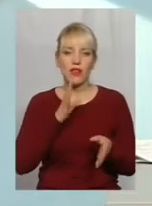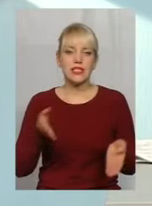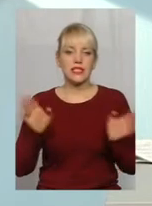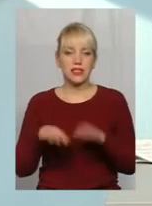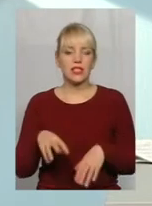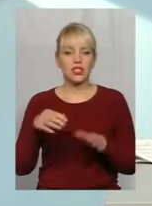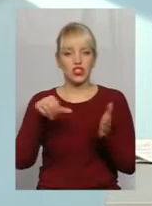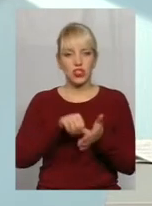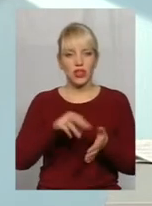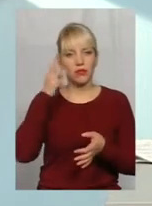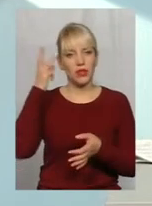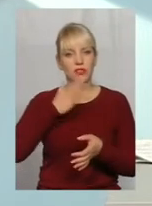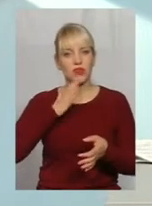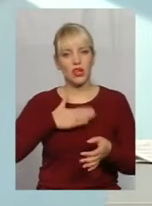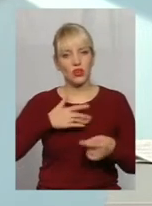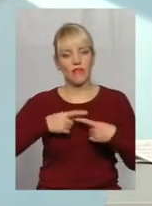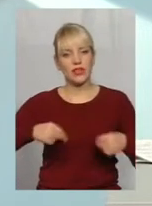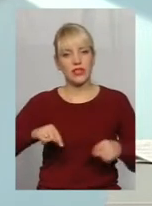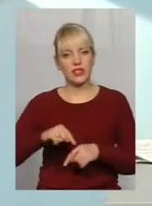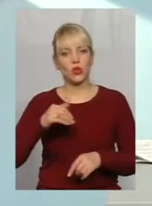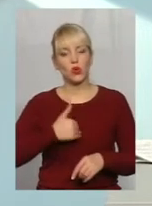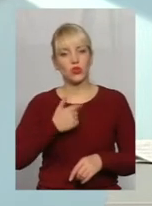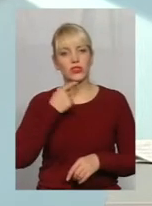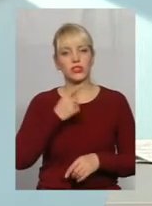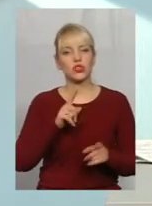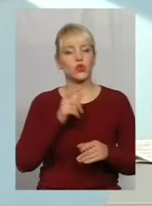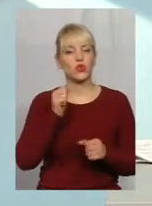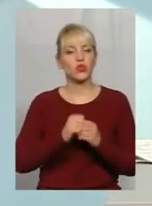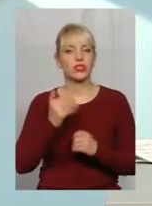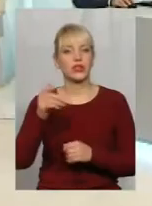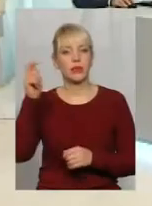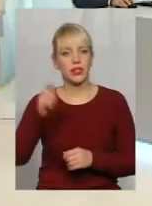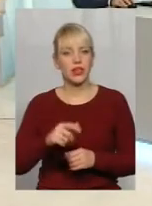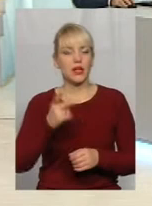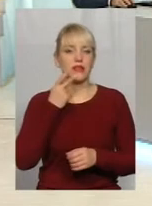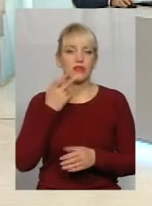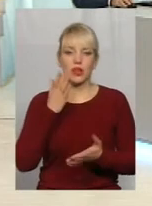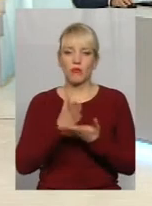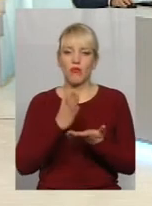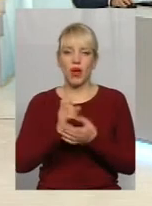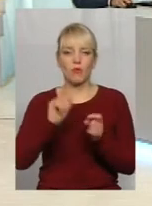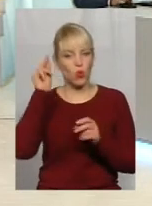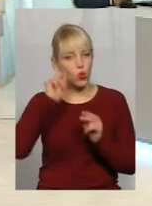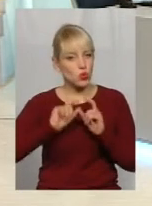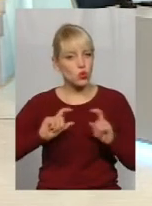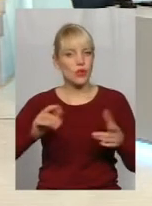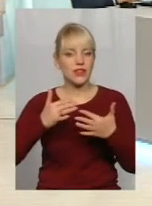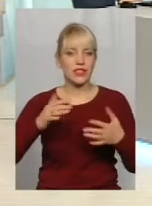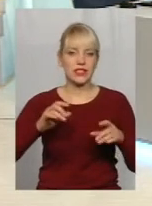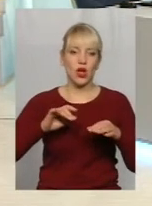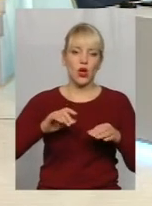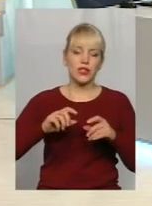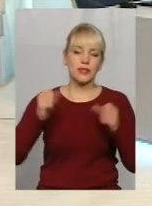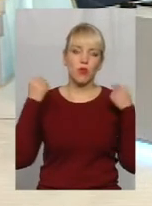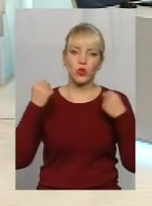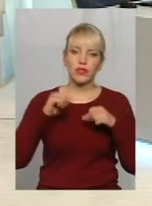відділення нашого. Хочу зазначити, що кожен її приїзд, ми завжди буваємо і в школах, і в різних спортивних заходах,